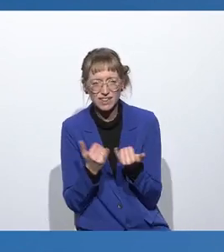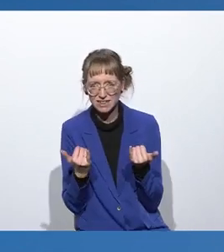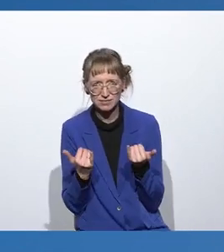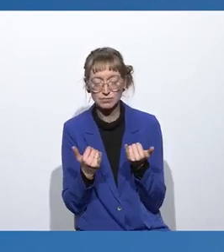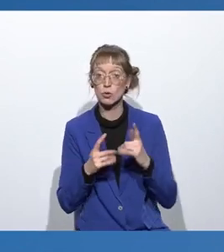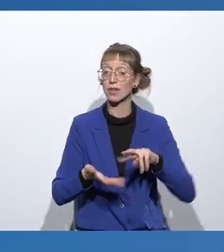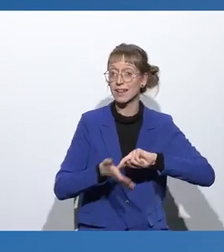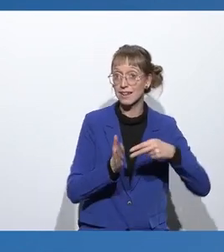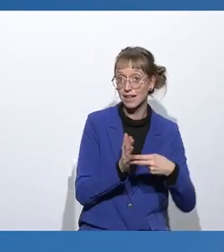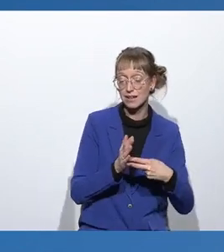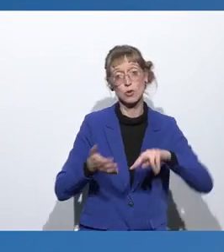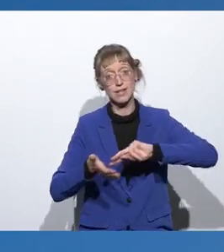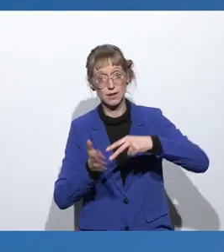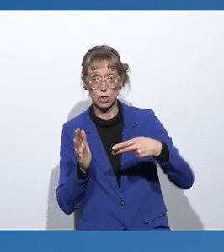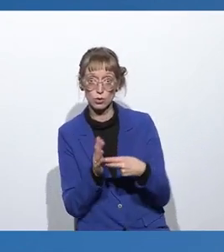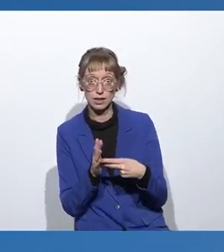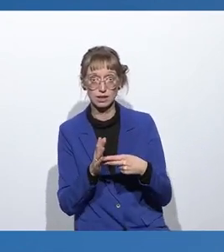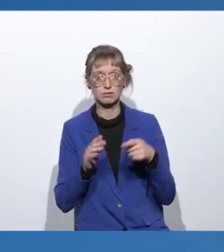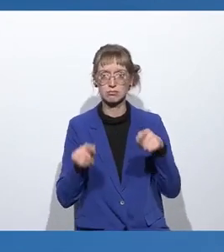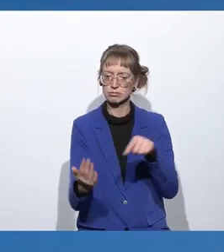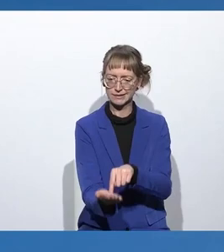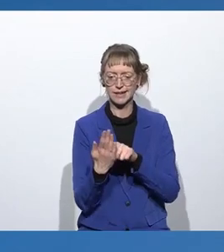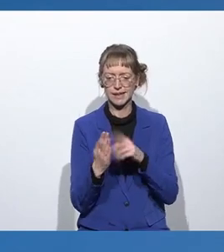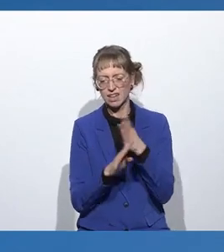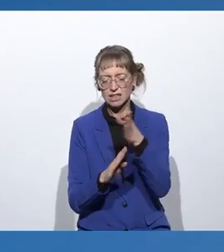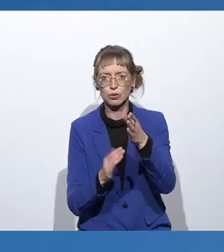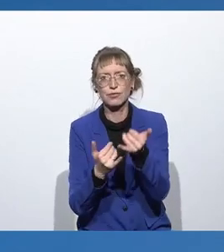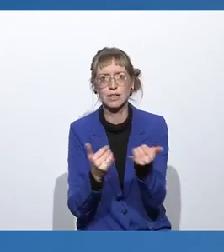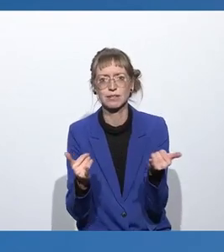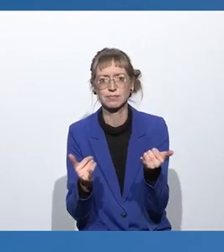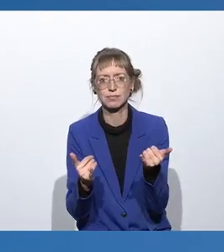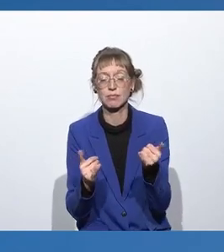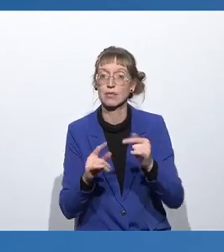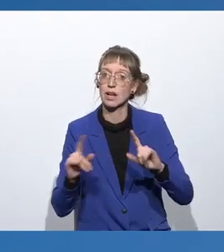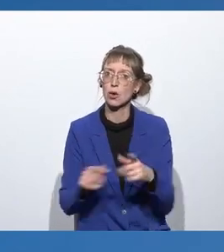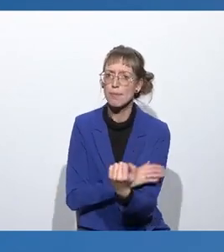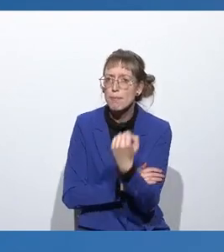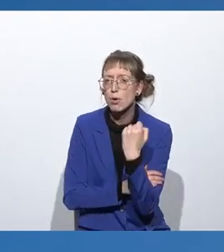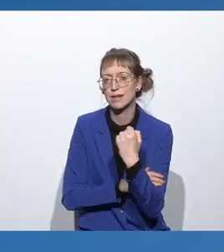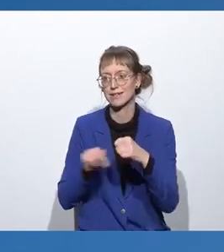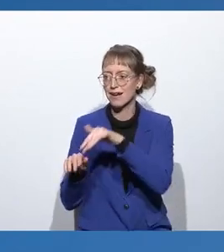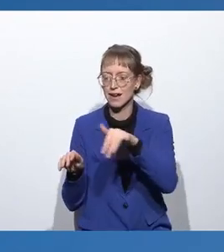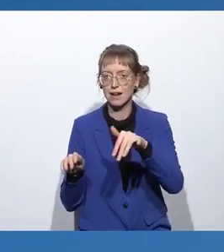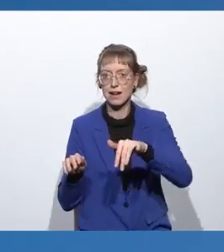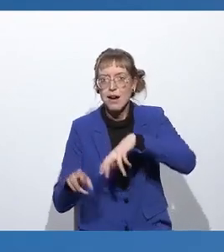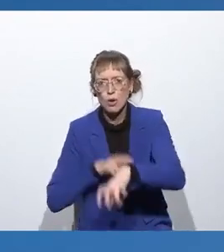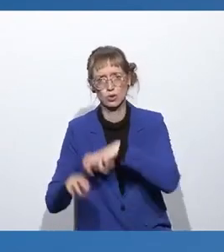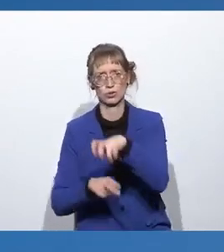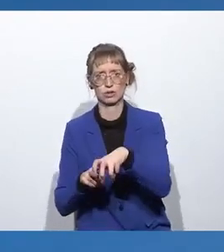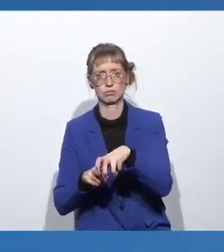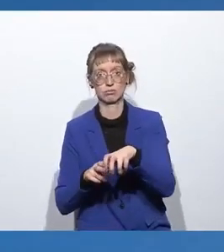dass nicht nur Technik und Technologien die Richtung vorgehen? Sondern wir die Potenziale der Digitalisierung nutzen. Um unser Klima zu schützen.